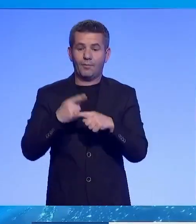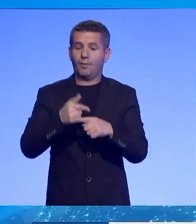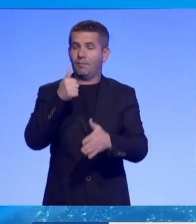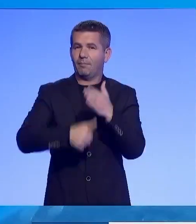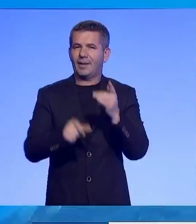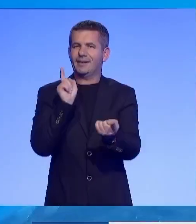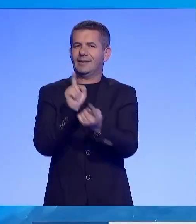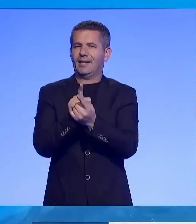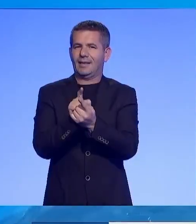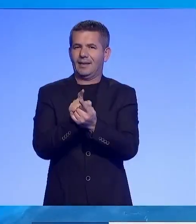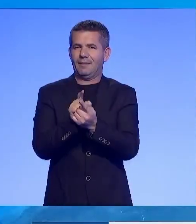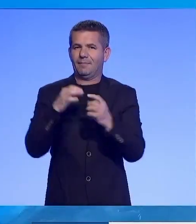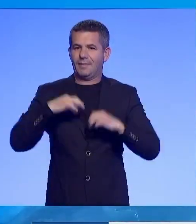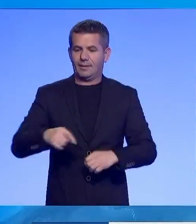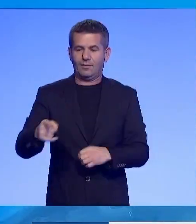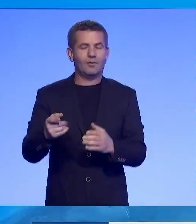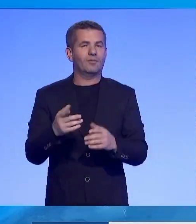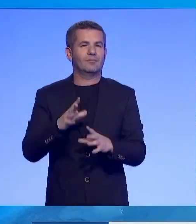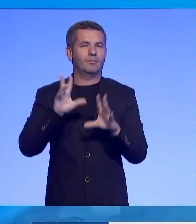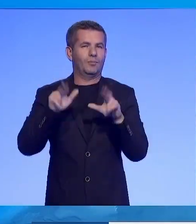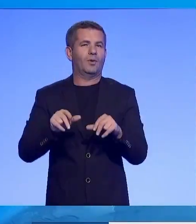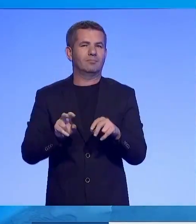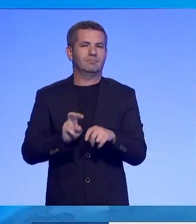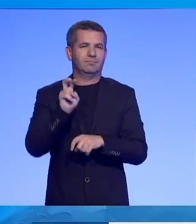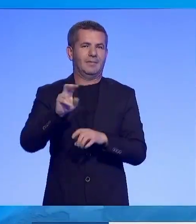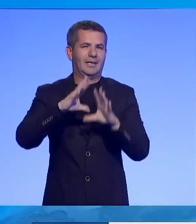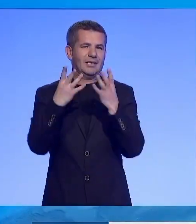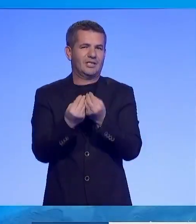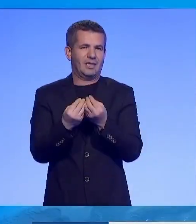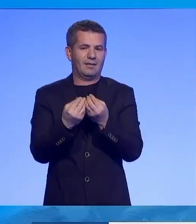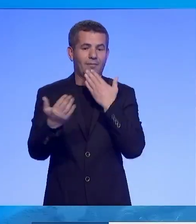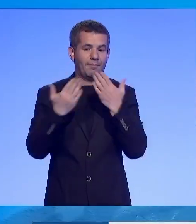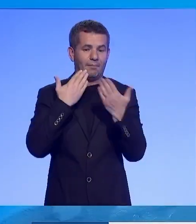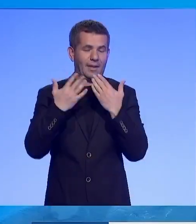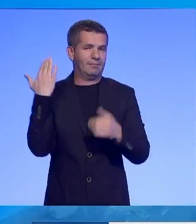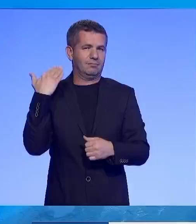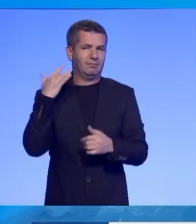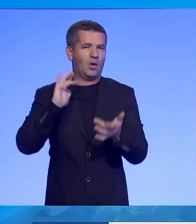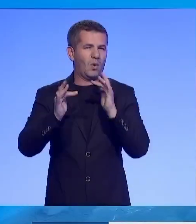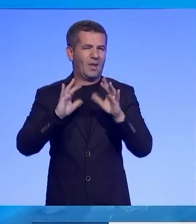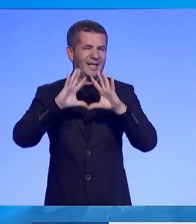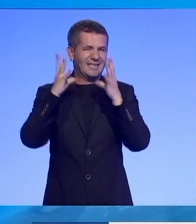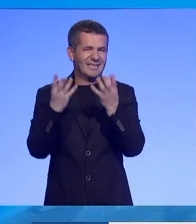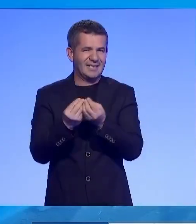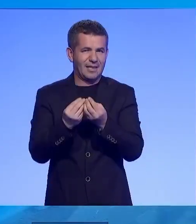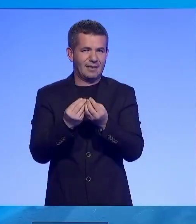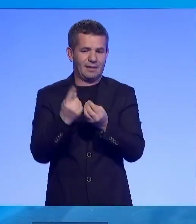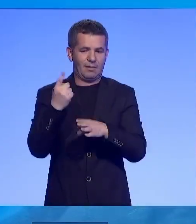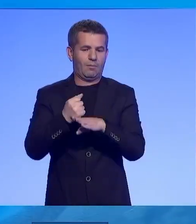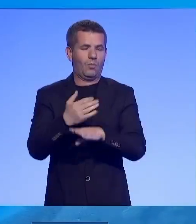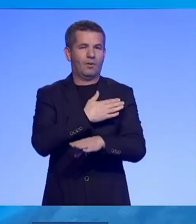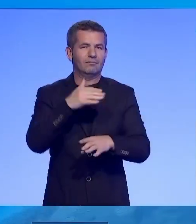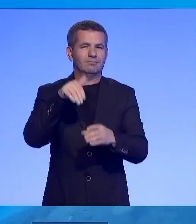akonë prezidentin Gji që kura i forcoj kontrolën e ti në pushtet në kongresin kombëtar të partiz komuniste muajnë e kaluar.